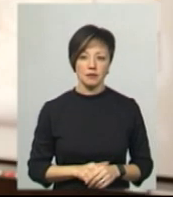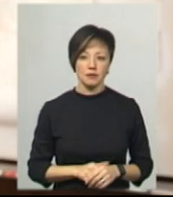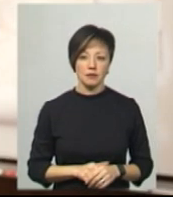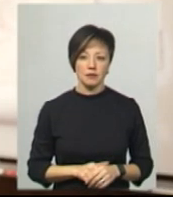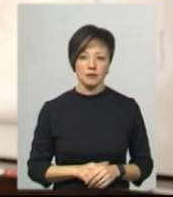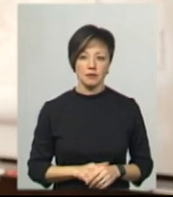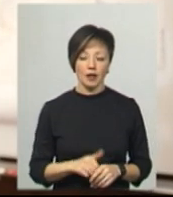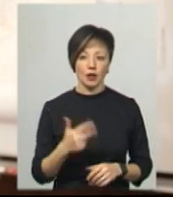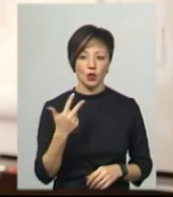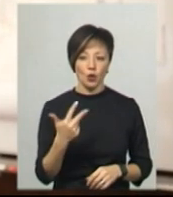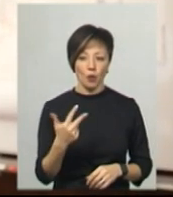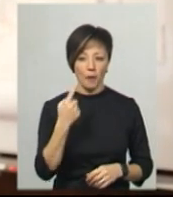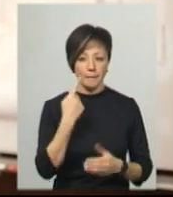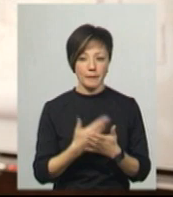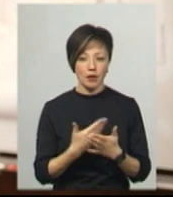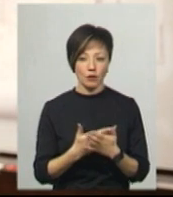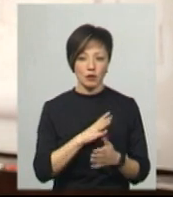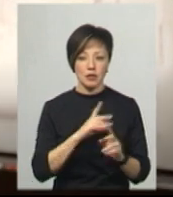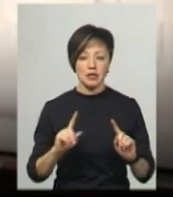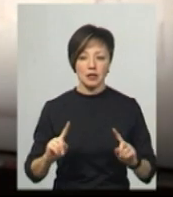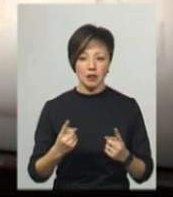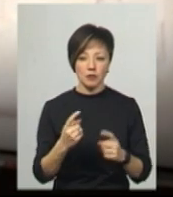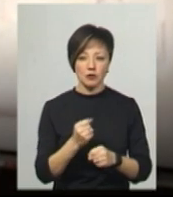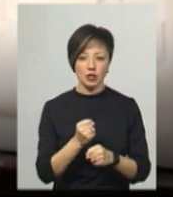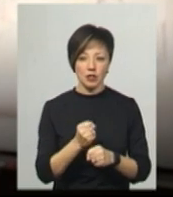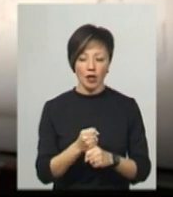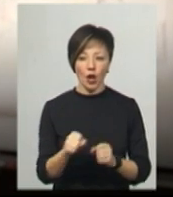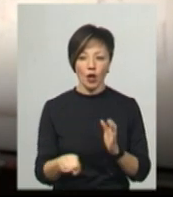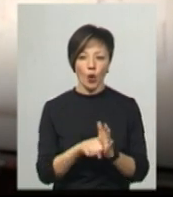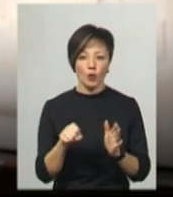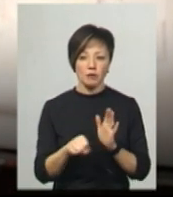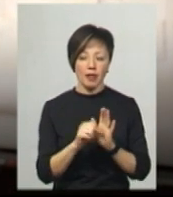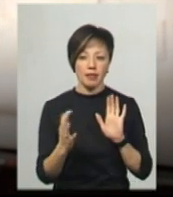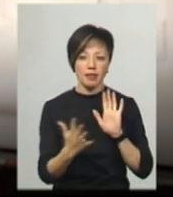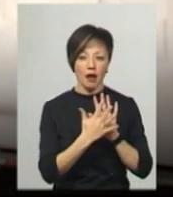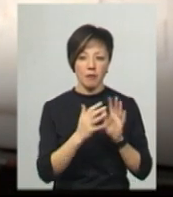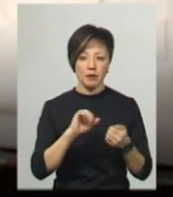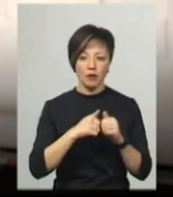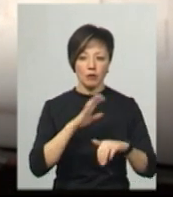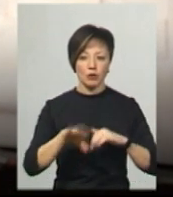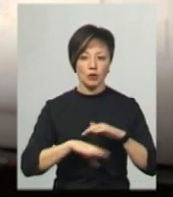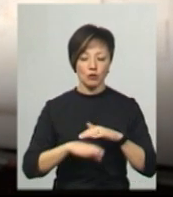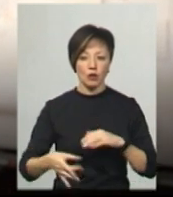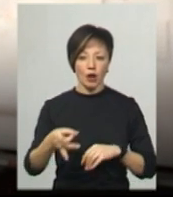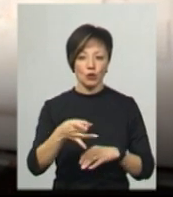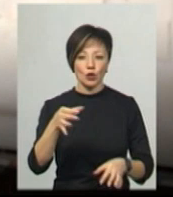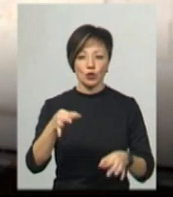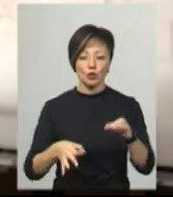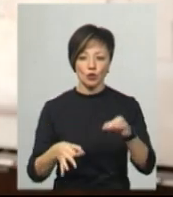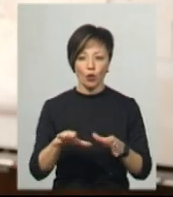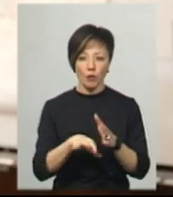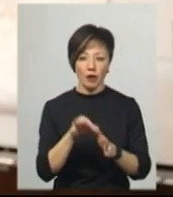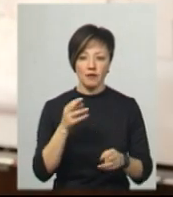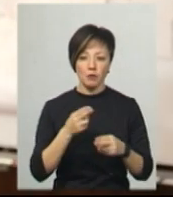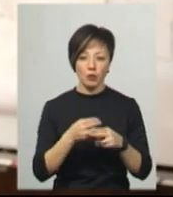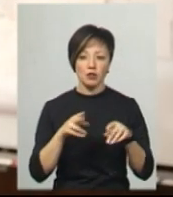Трьом підозрюваних, яких було затримано за підозрою у вчиненні розбійного нападу у Кам'янець-Подільському районі, суд обрав запобіжний